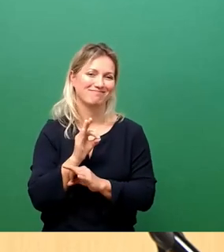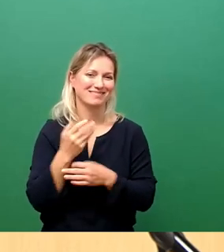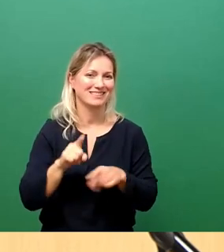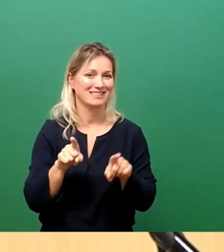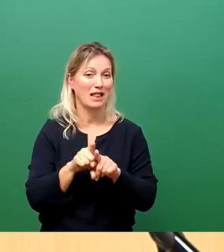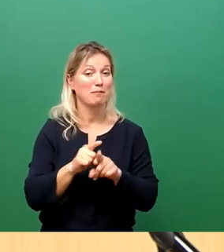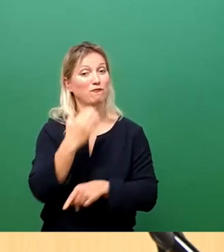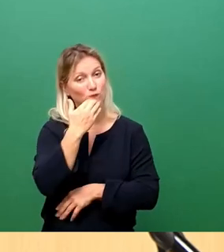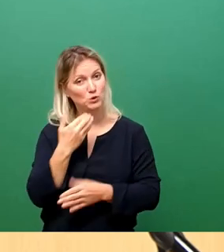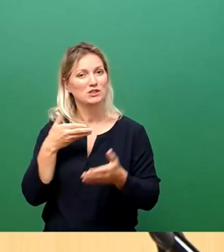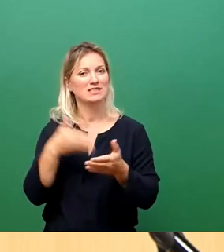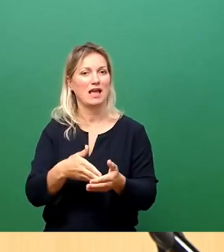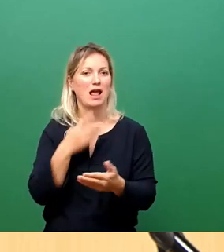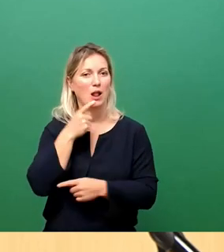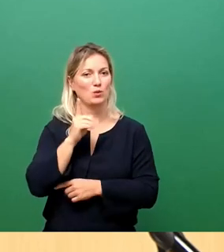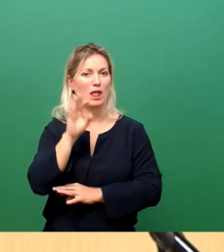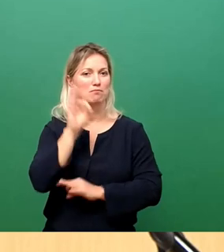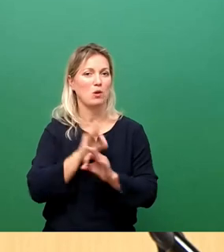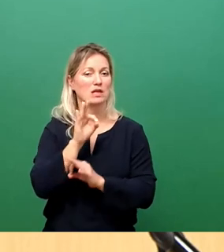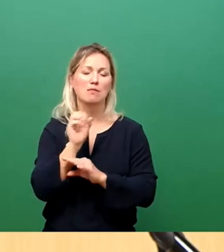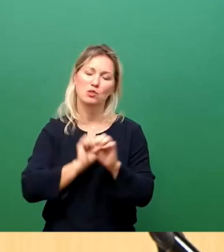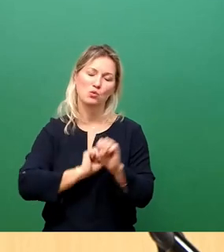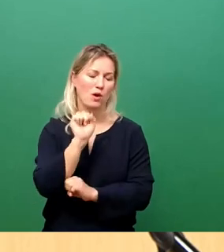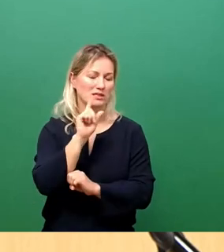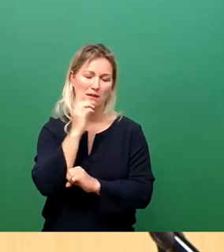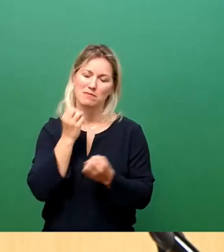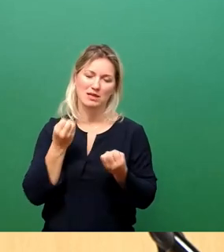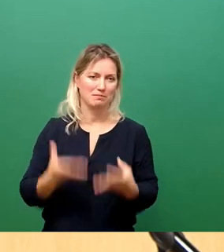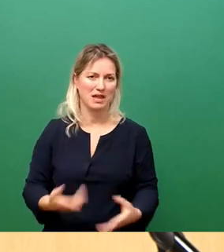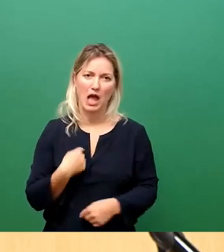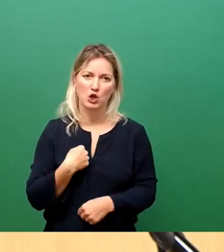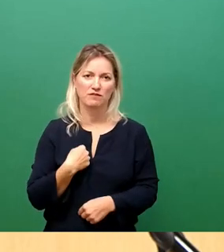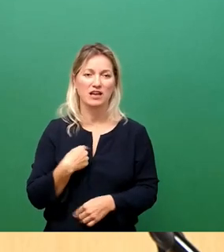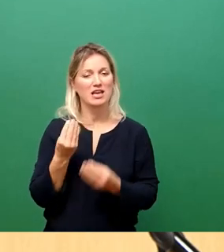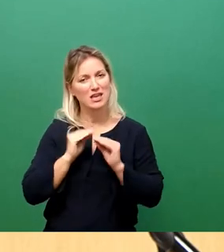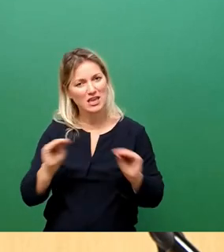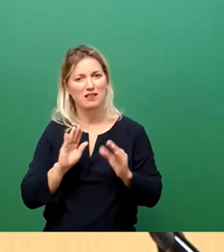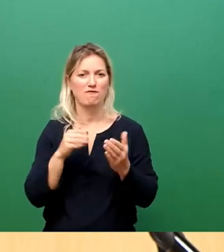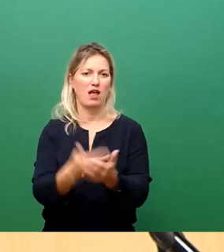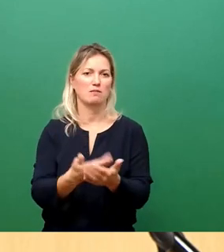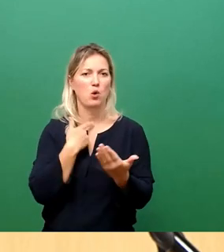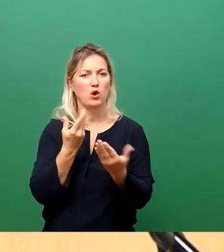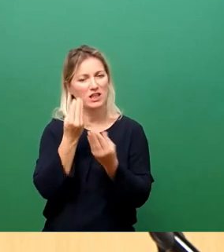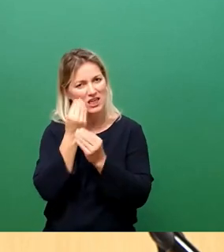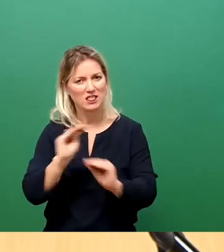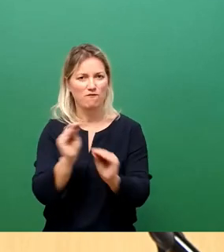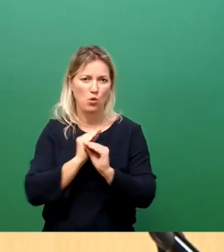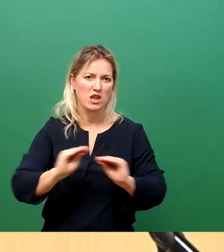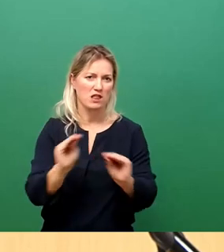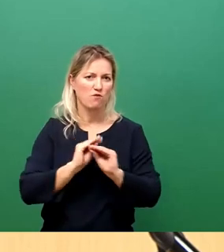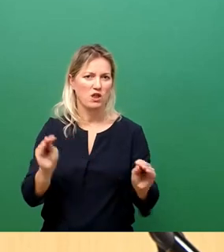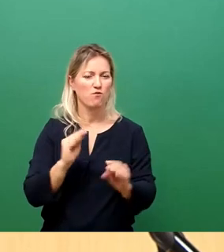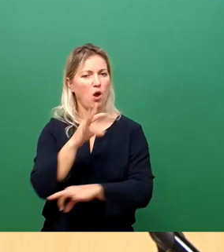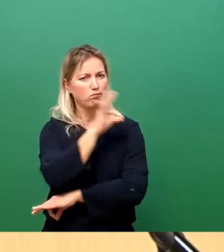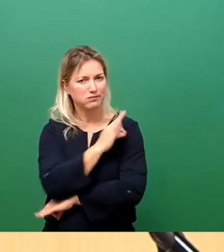aber wir hören nicht auf, unsere Informationsangebote und unsere Impfangebote an unsere Mitarbeiter zu bringen. Und es ist tatsächlich so,